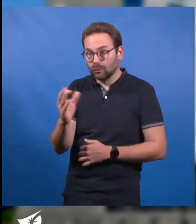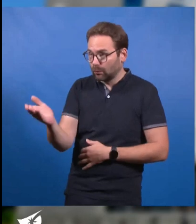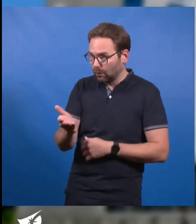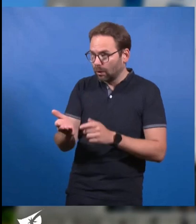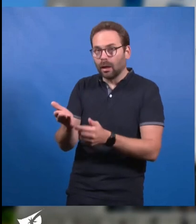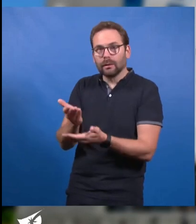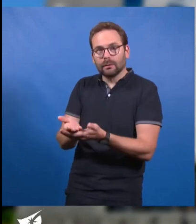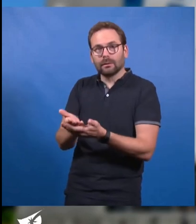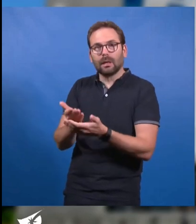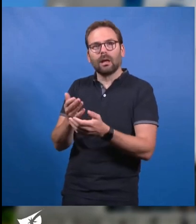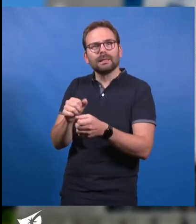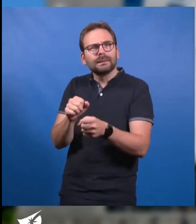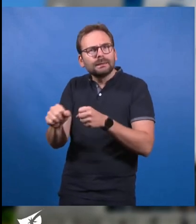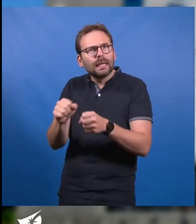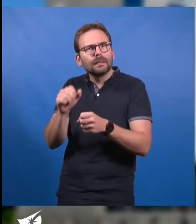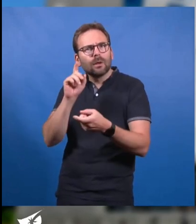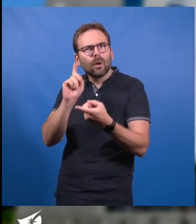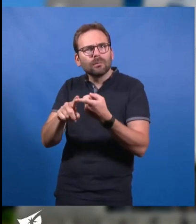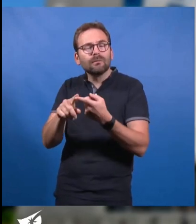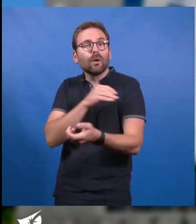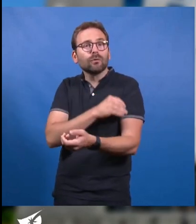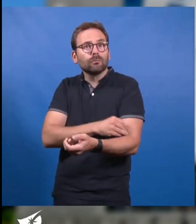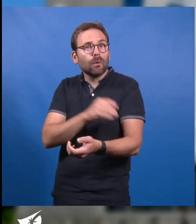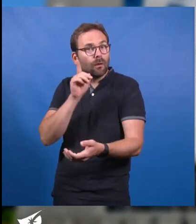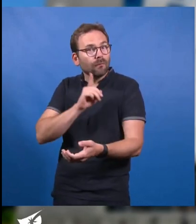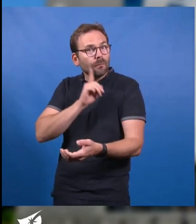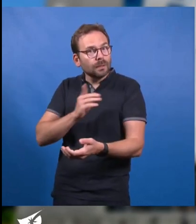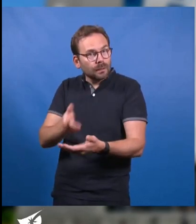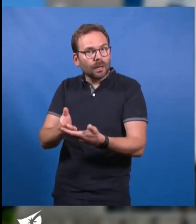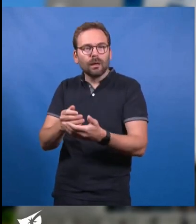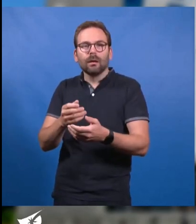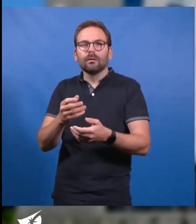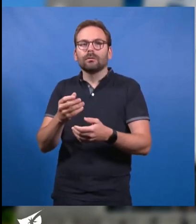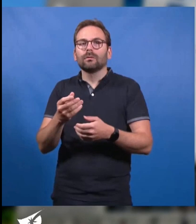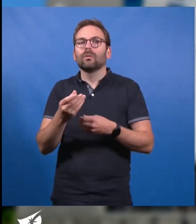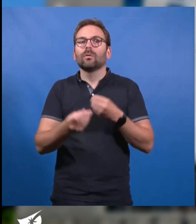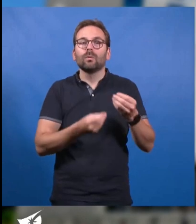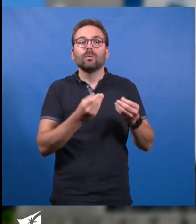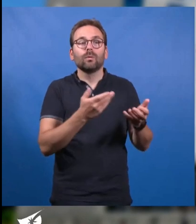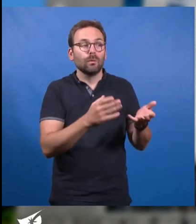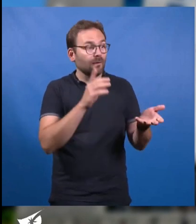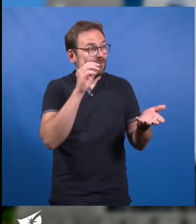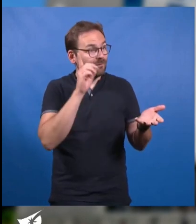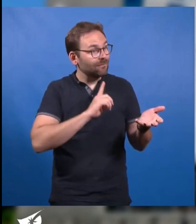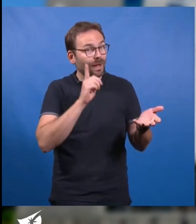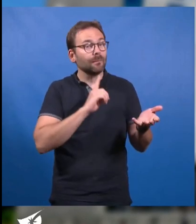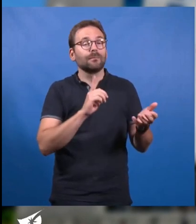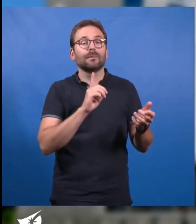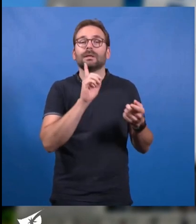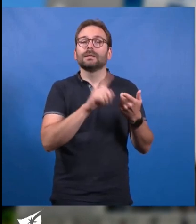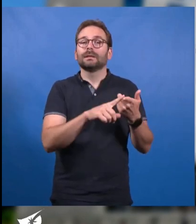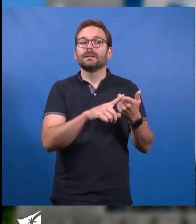exemples, chaque geste en faveur du sport féminin, de la réhabilitation des femmes sur les plaques